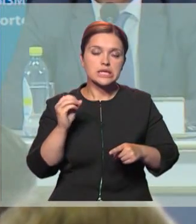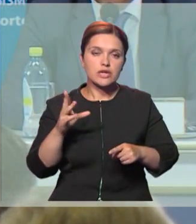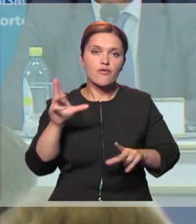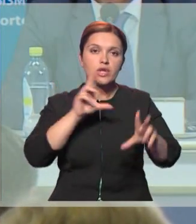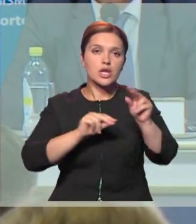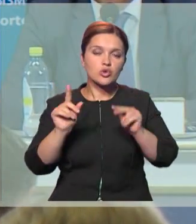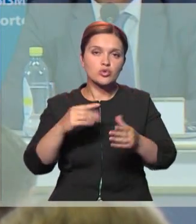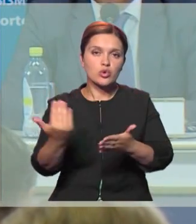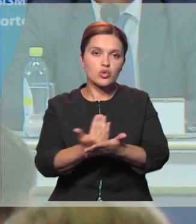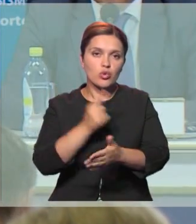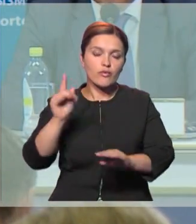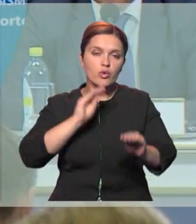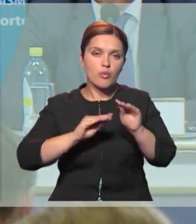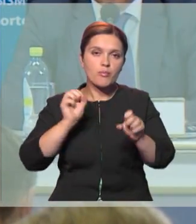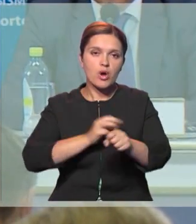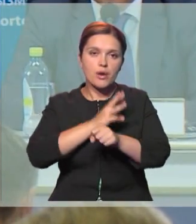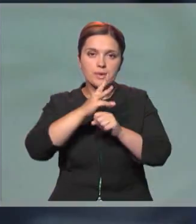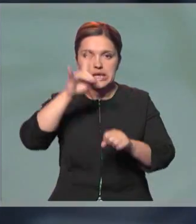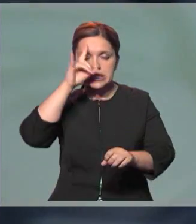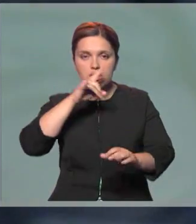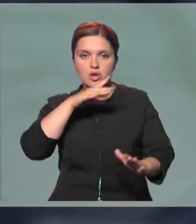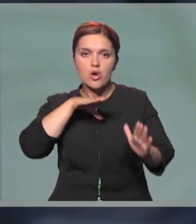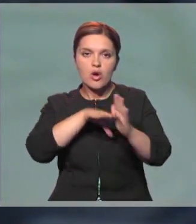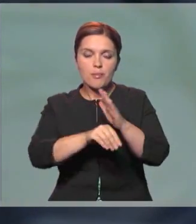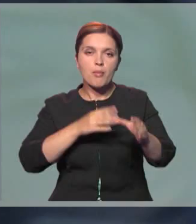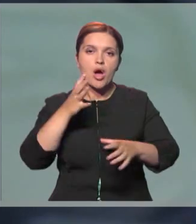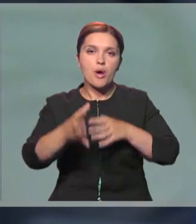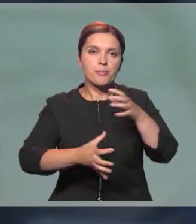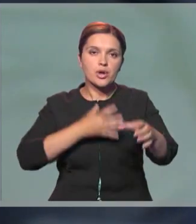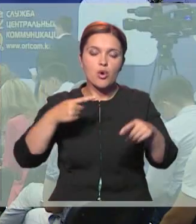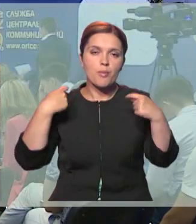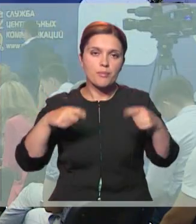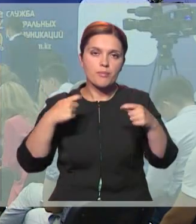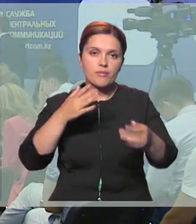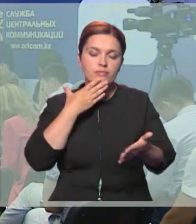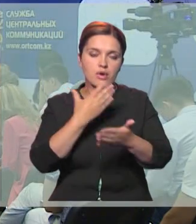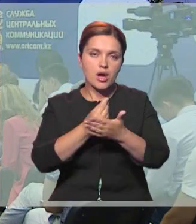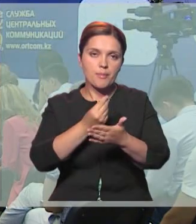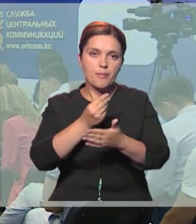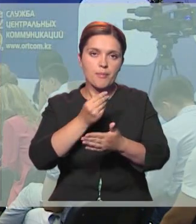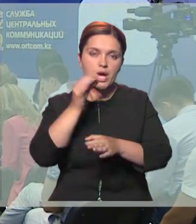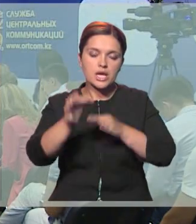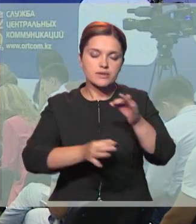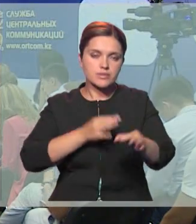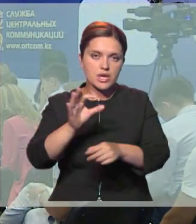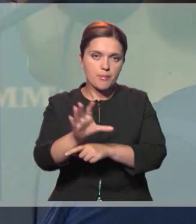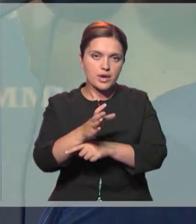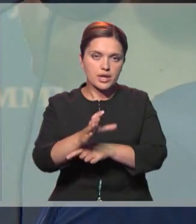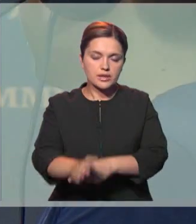Также Осет Исикешев надеется, что новый комплекс обеспечит Казахстану выход на мировой рынок производителей космических аппаратов.